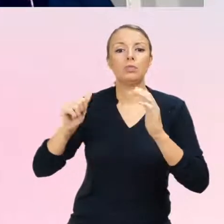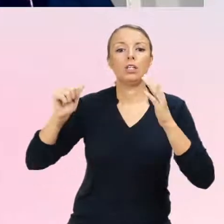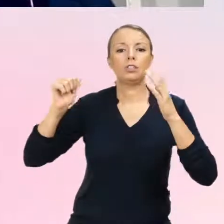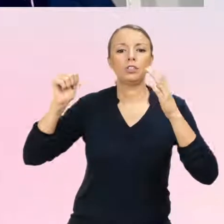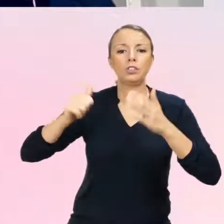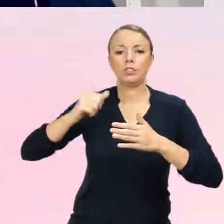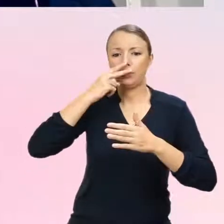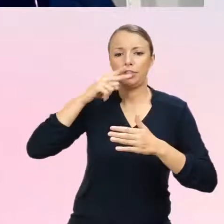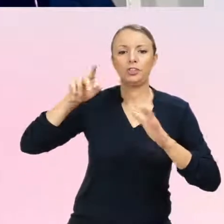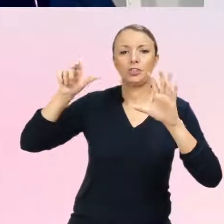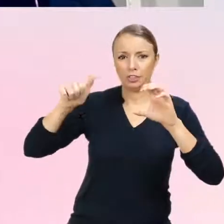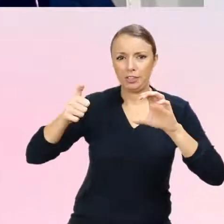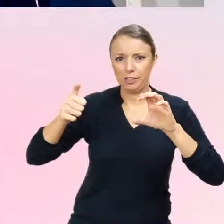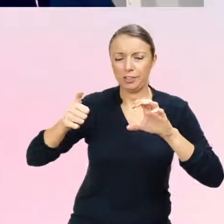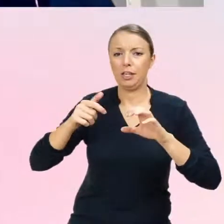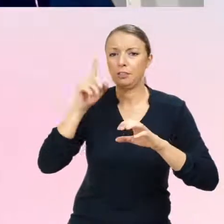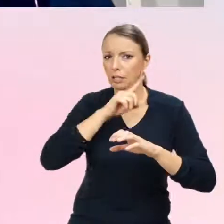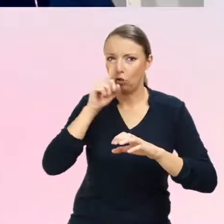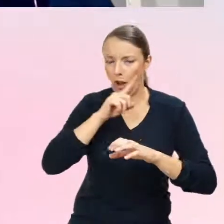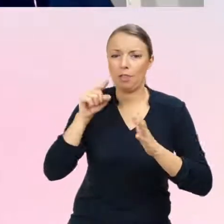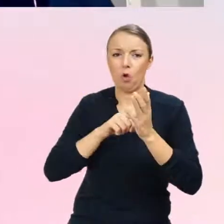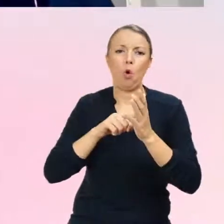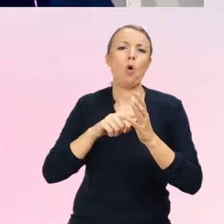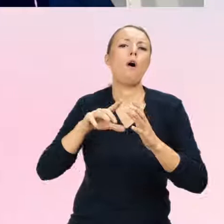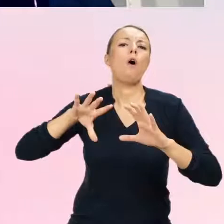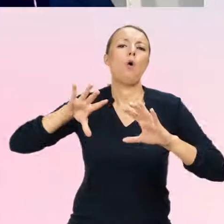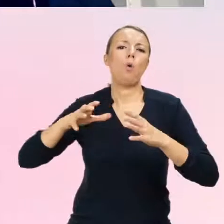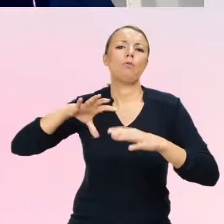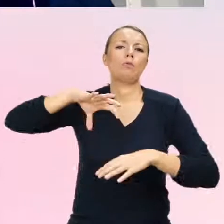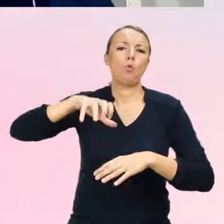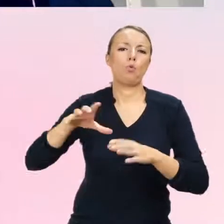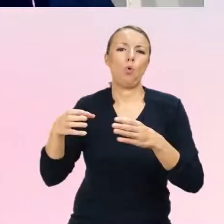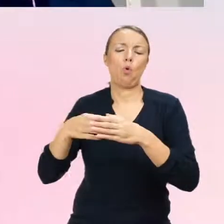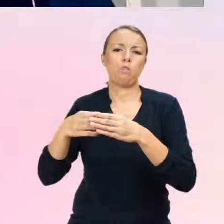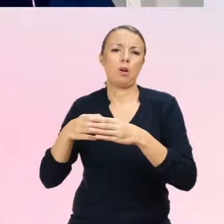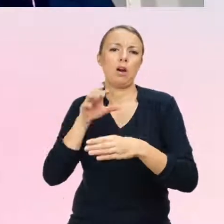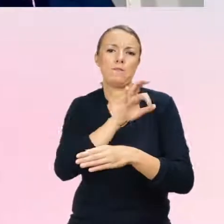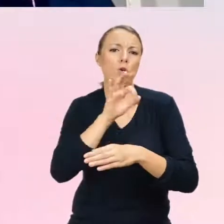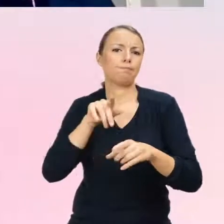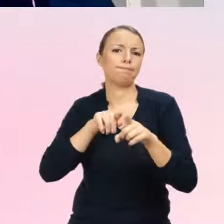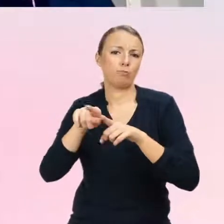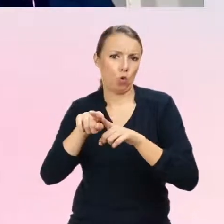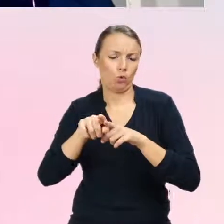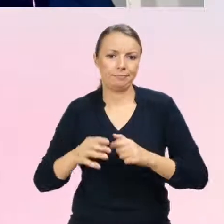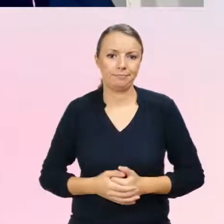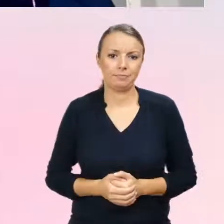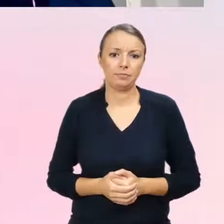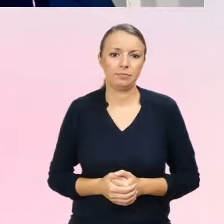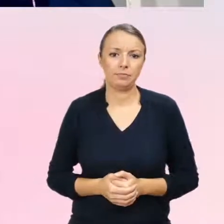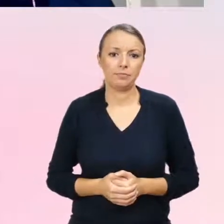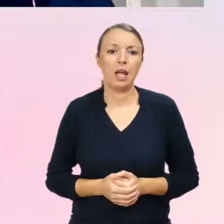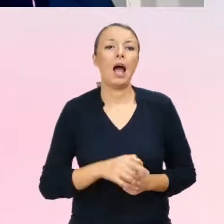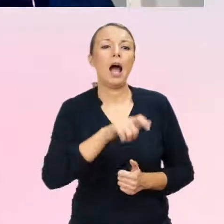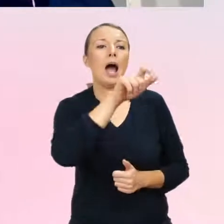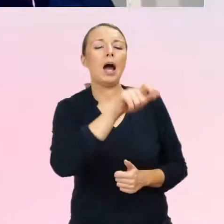rodzeństwa. No i adolescenci transpłciowi, u nich było pięciokrotnie